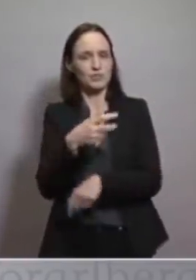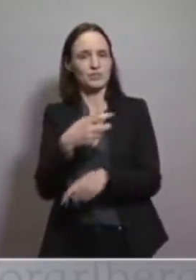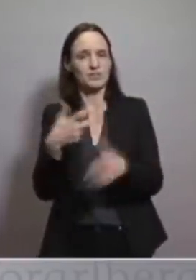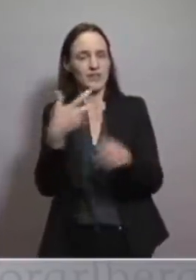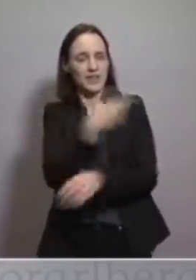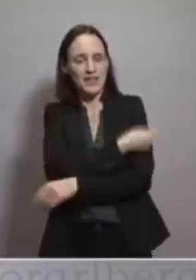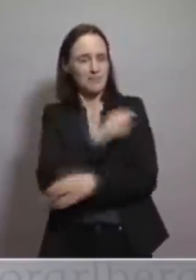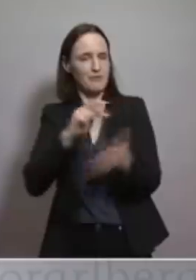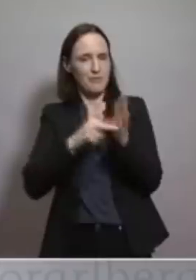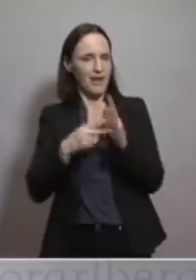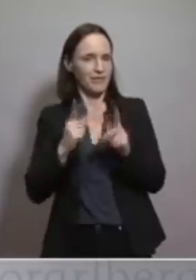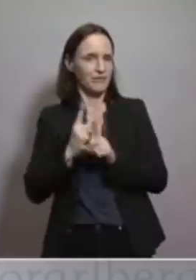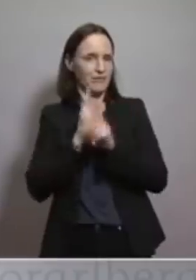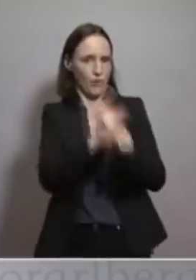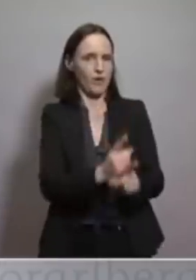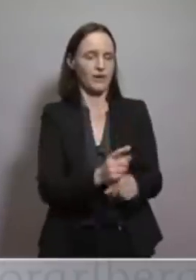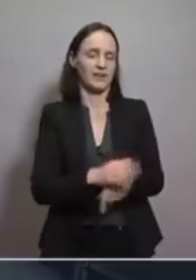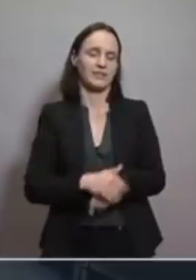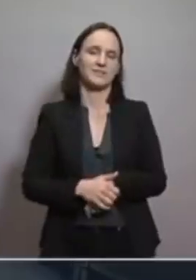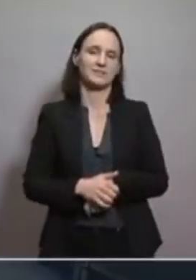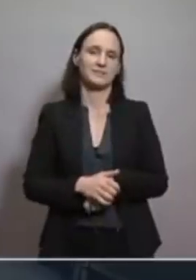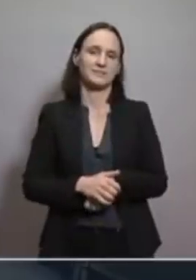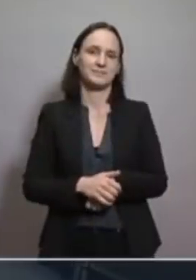Impfstoffes. Das gilt natürlich auch für die zweite Impfung.